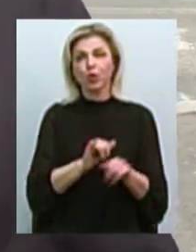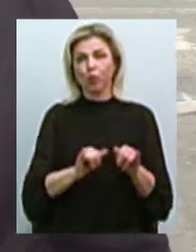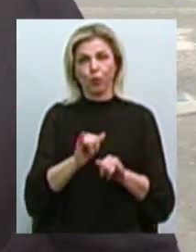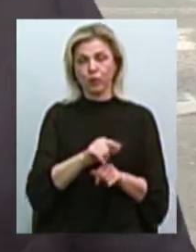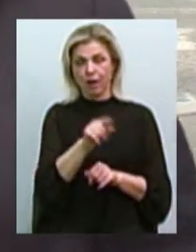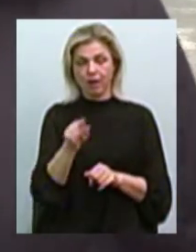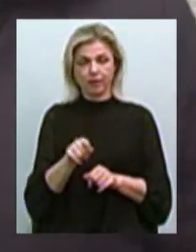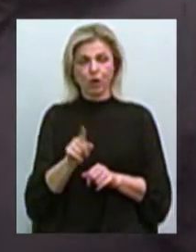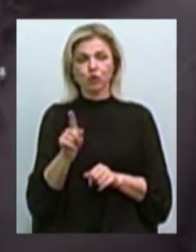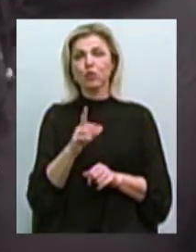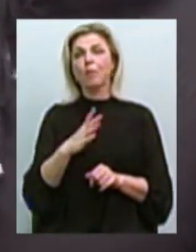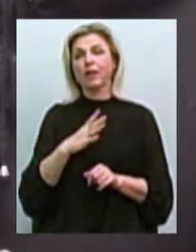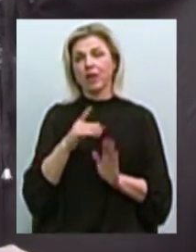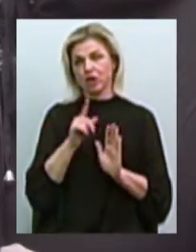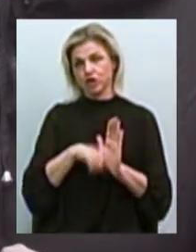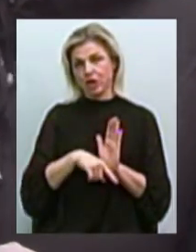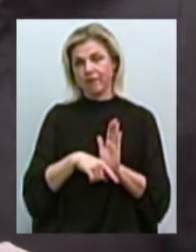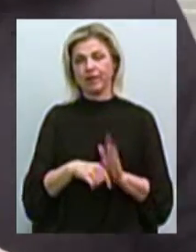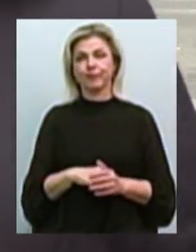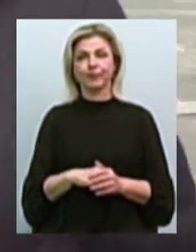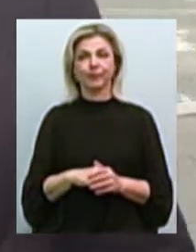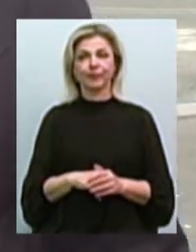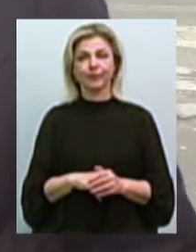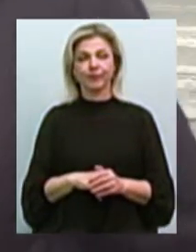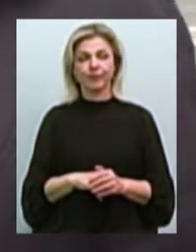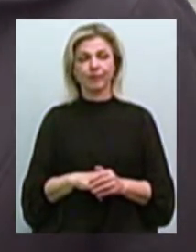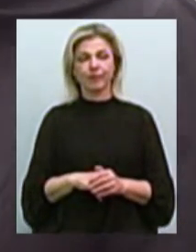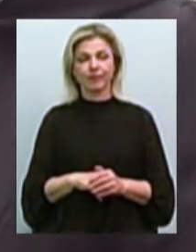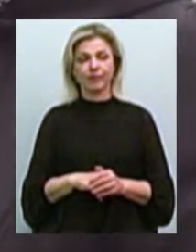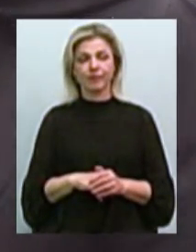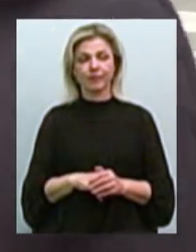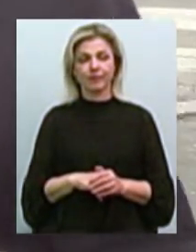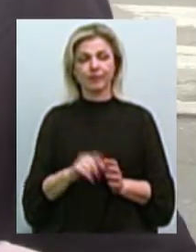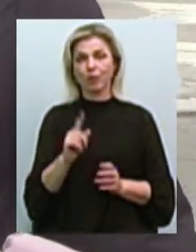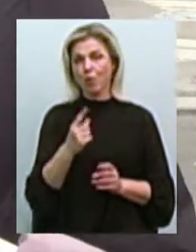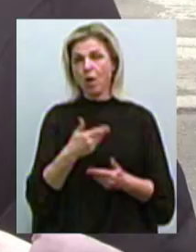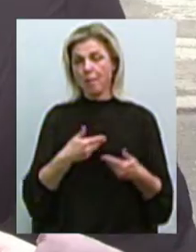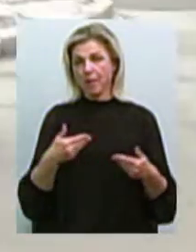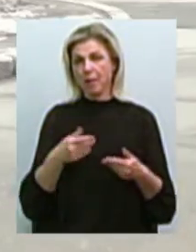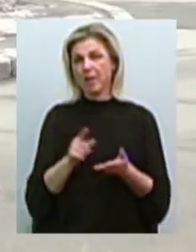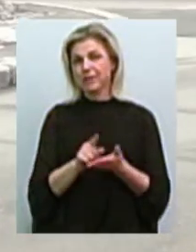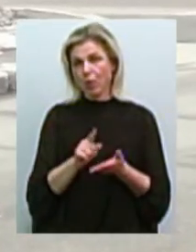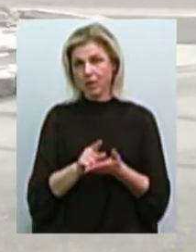І щоб було дешевле. І все. Тому я пенсіонери, нам подешевле.